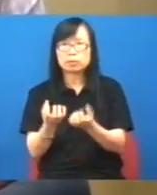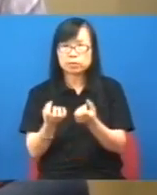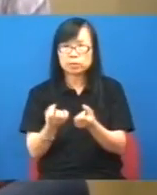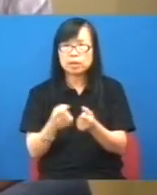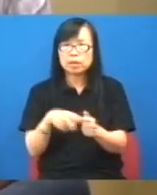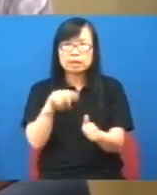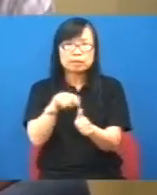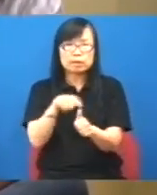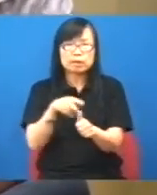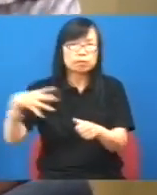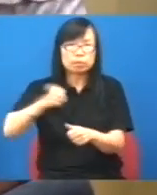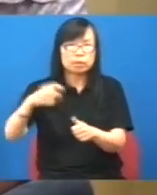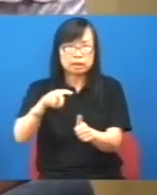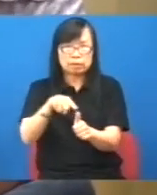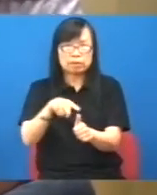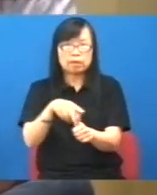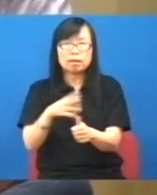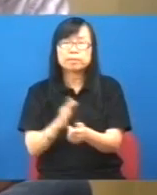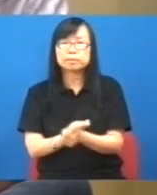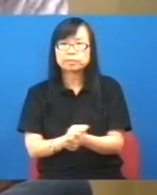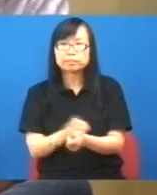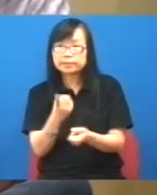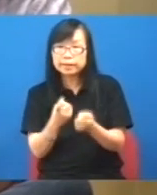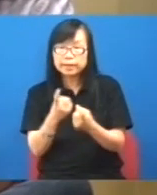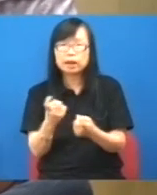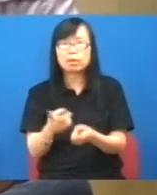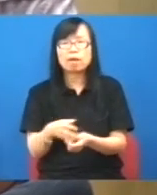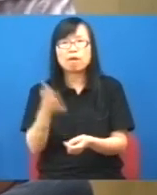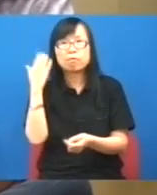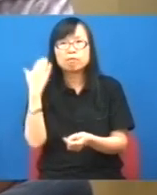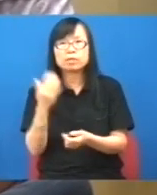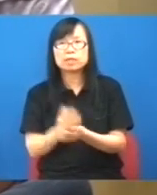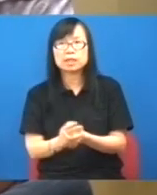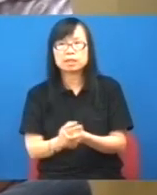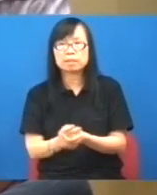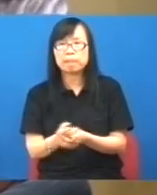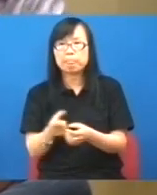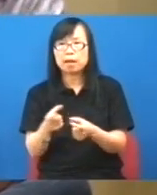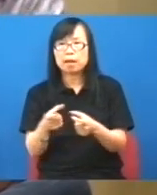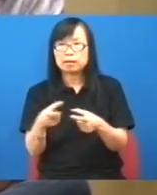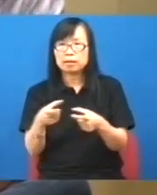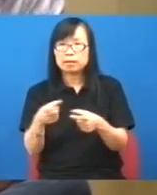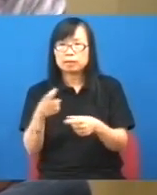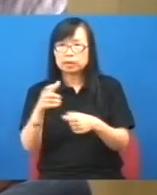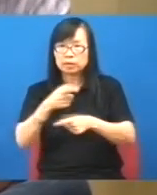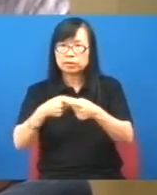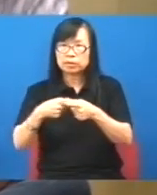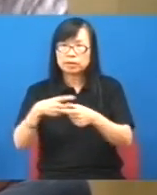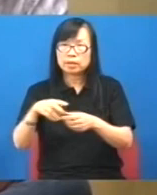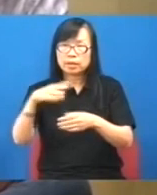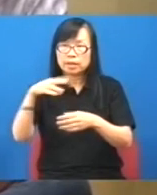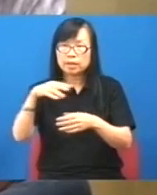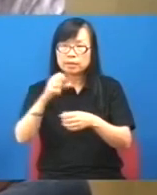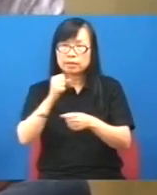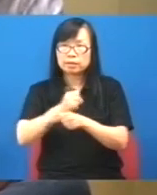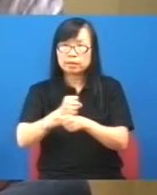誘惑就算你說梁愛思他都說香港法官不聽話那梁愛思本身都有讀過法律